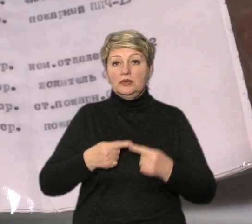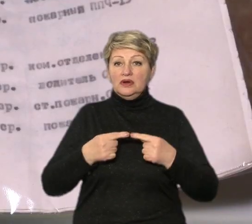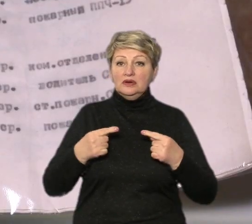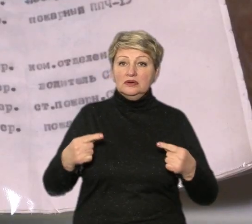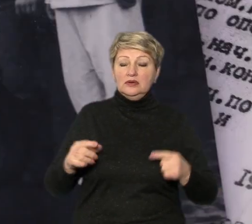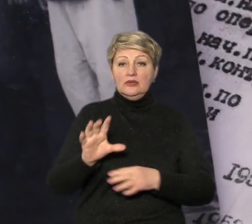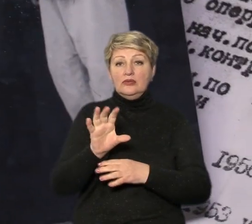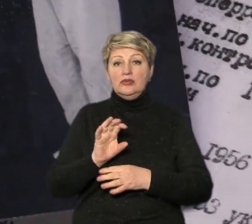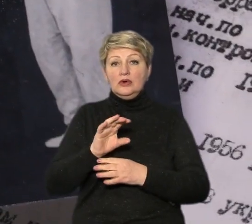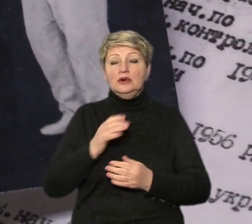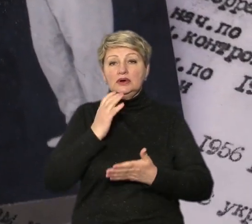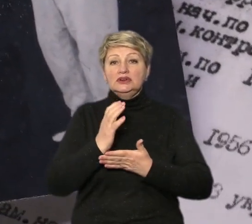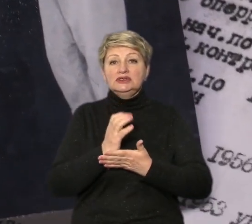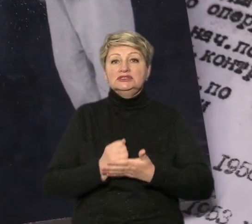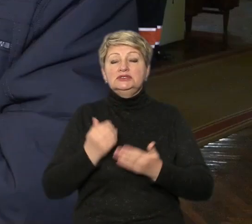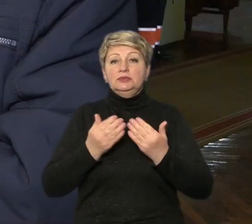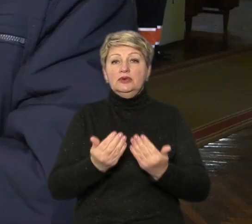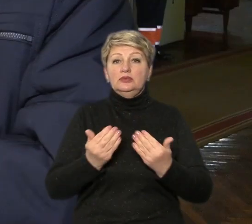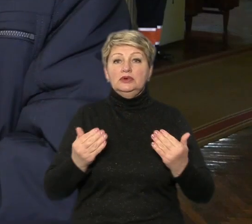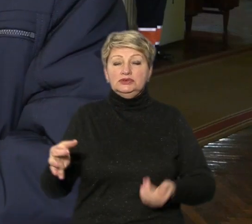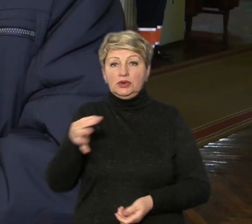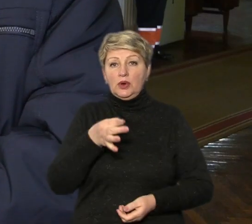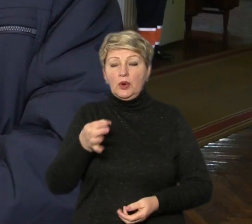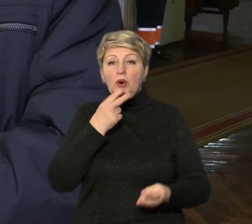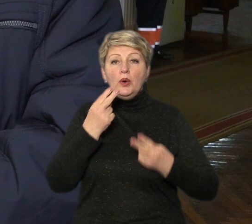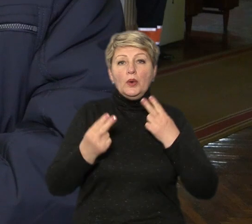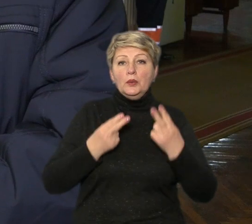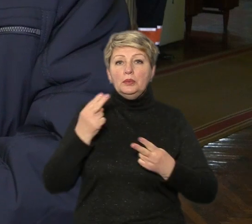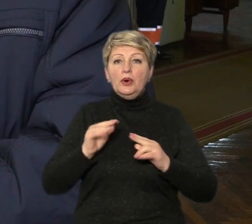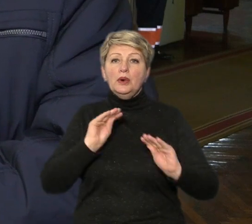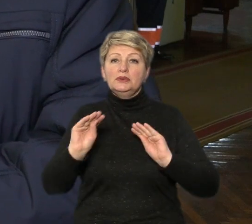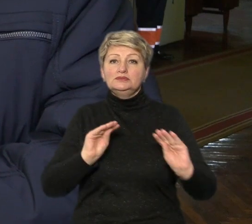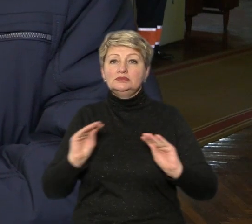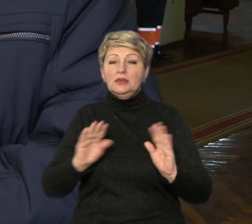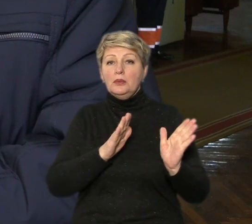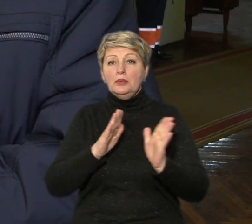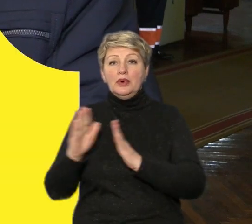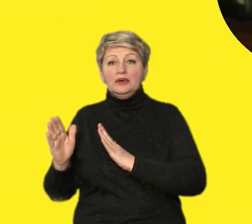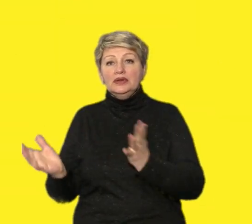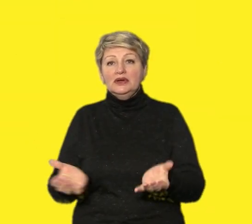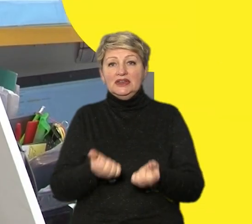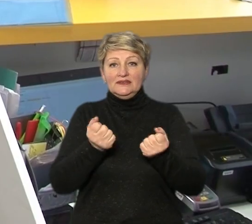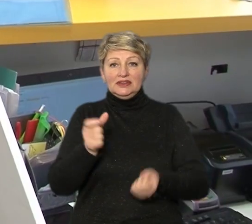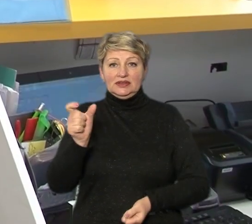музеї головного управління ДСНС області. Побачите експонати про дії рятівників.